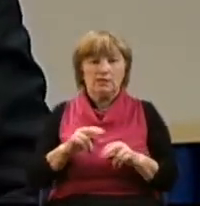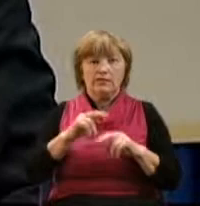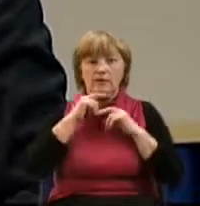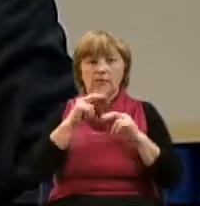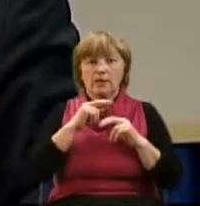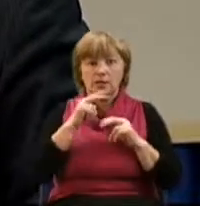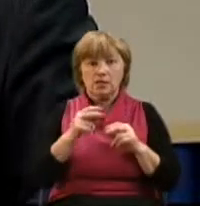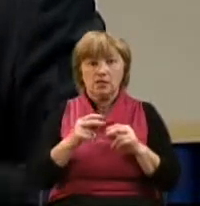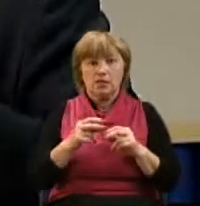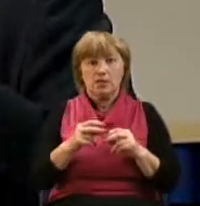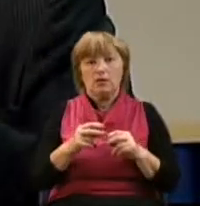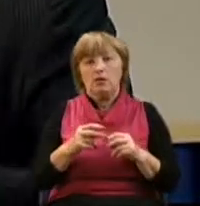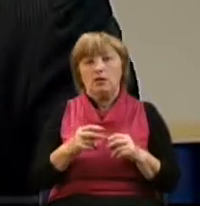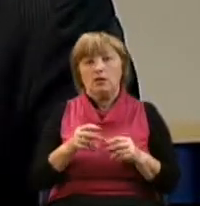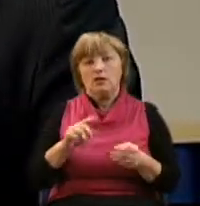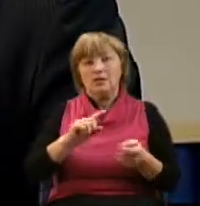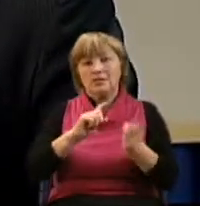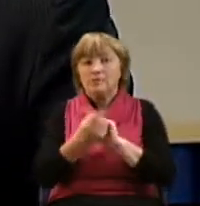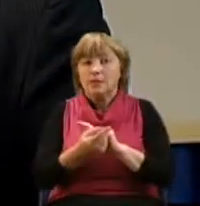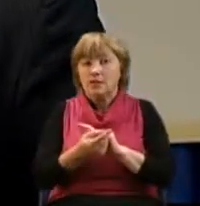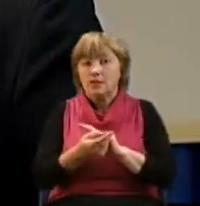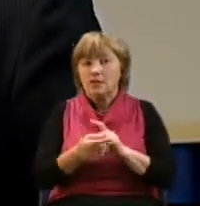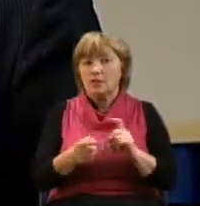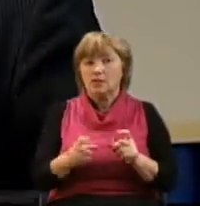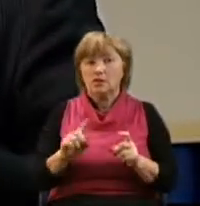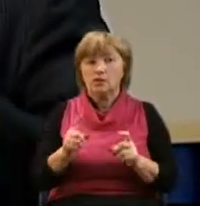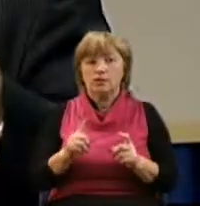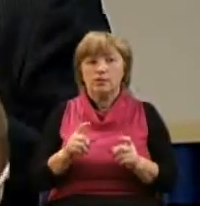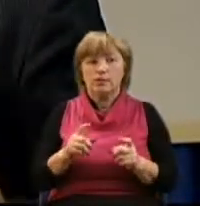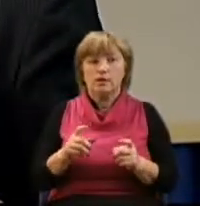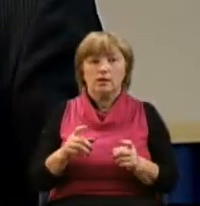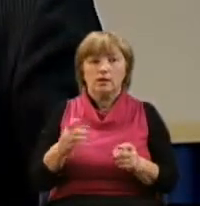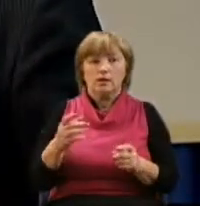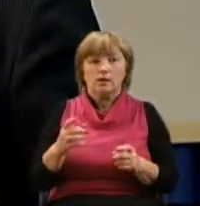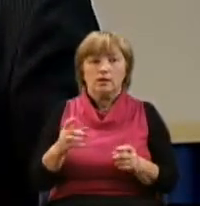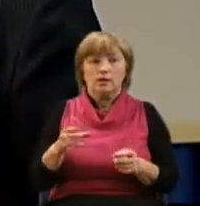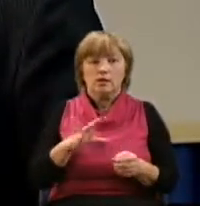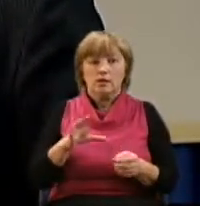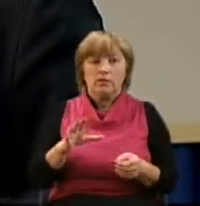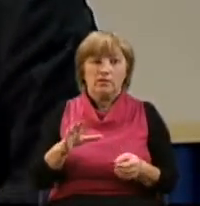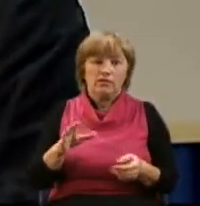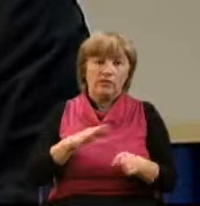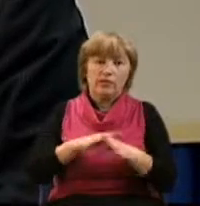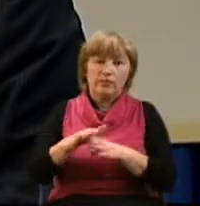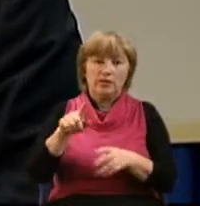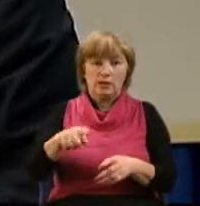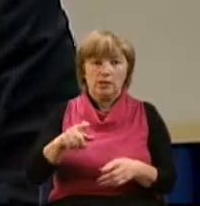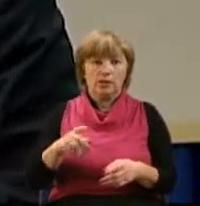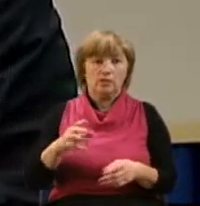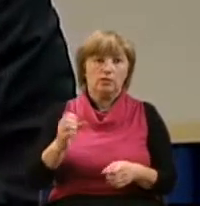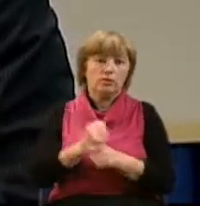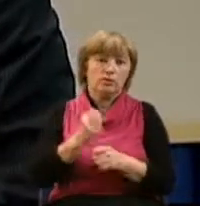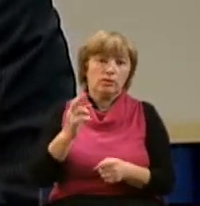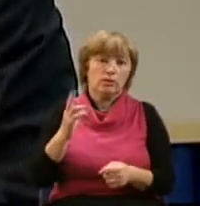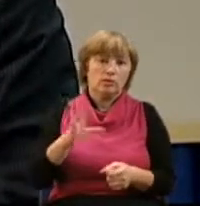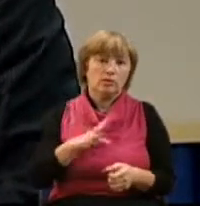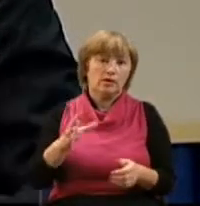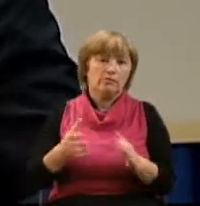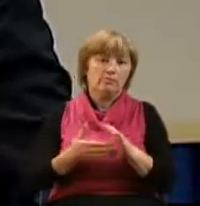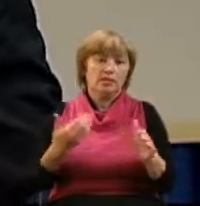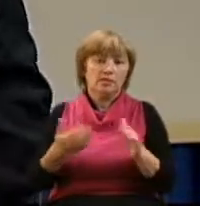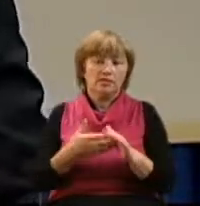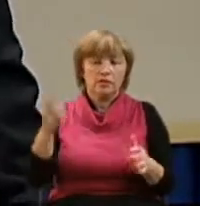преобразуя и изменяя их той миссией, которой они были призваны Господом. Итак, почему же